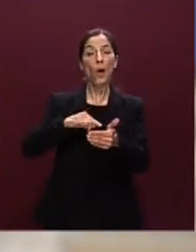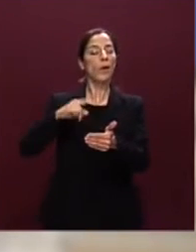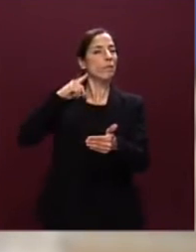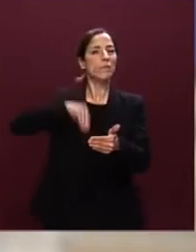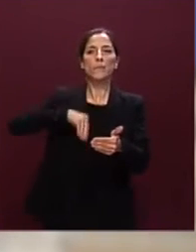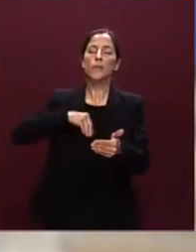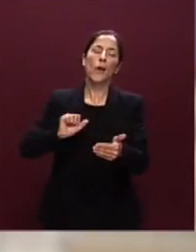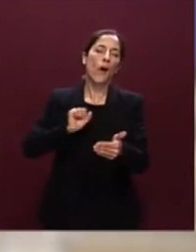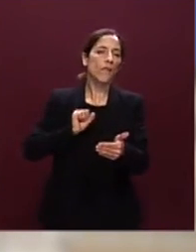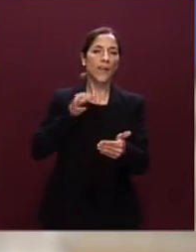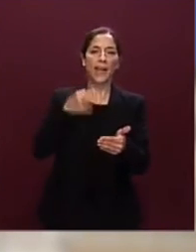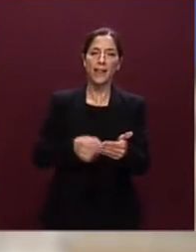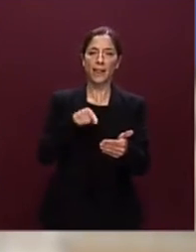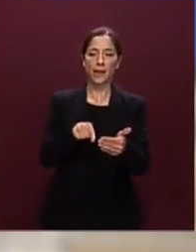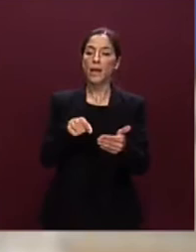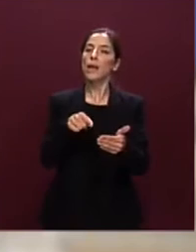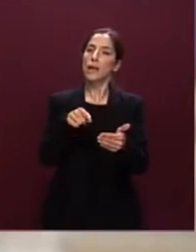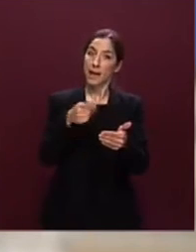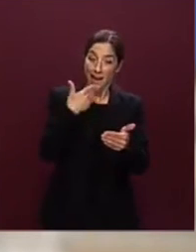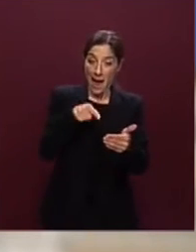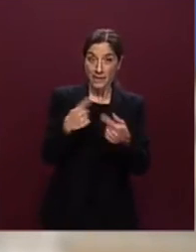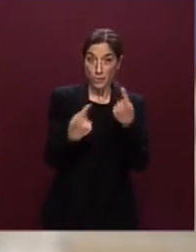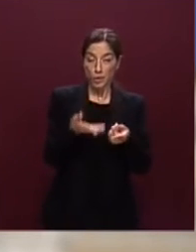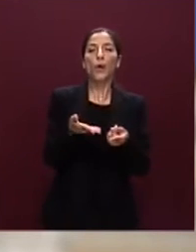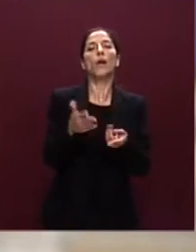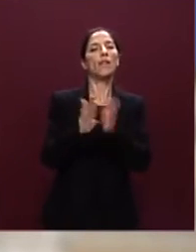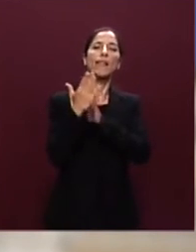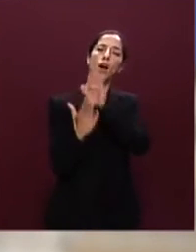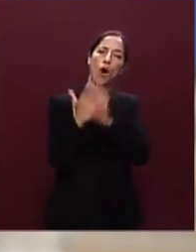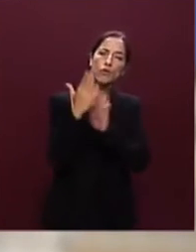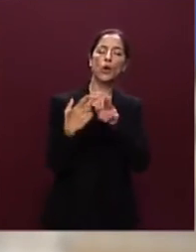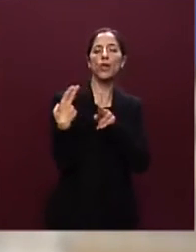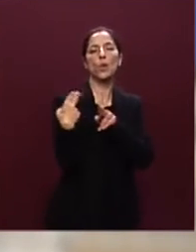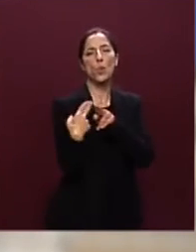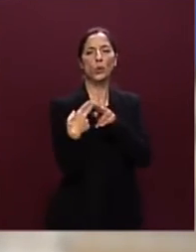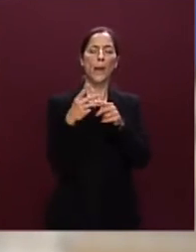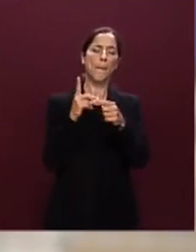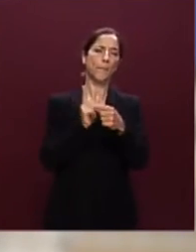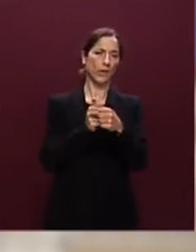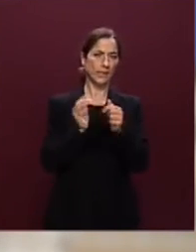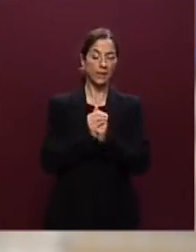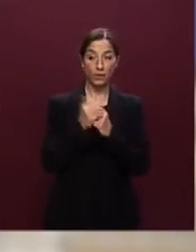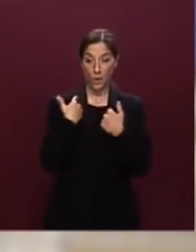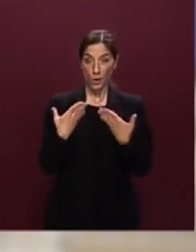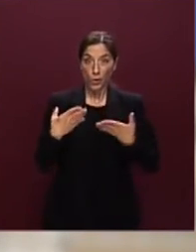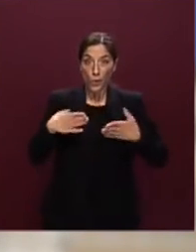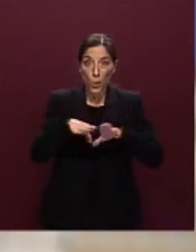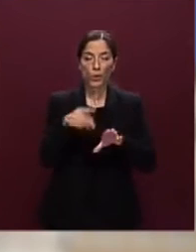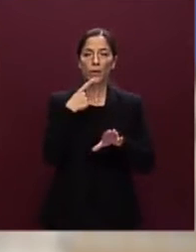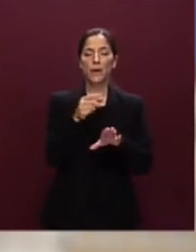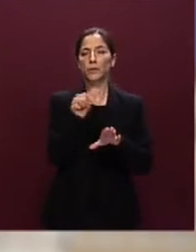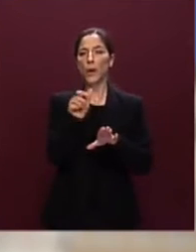possa venire un confronto utile e positivo chiudo con una nota di riflessione generale